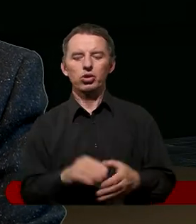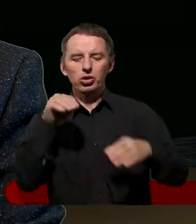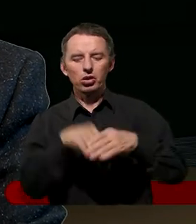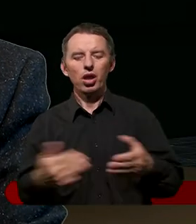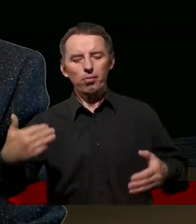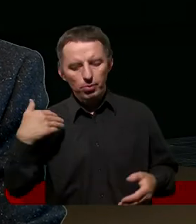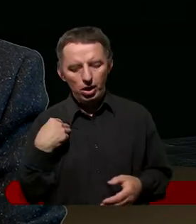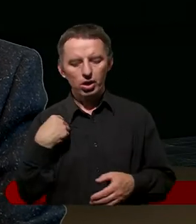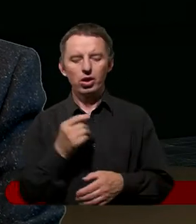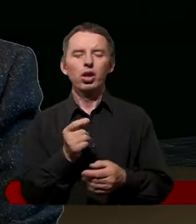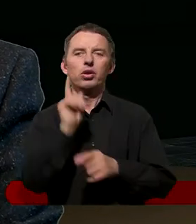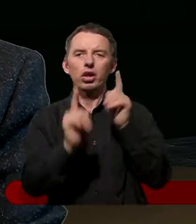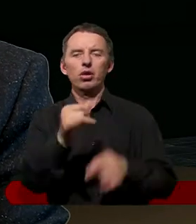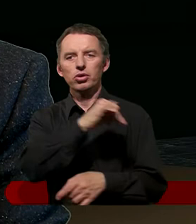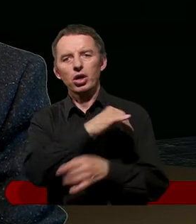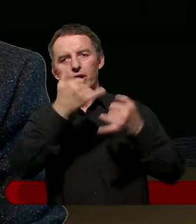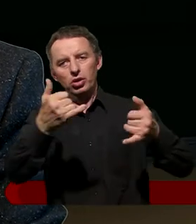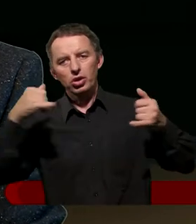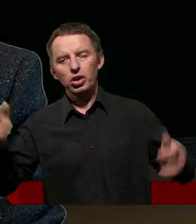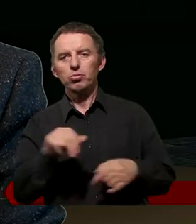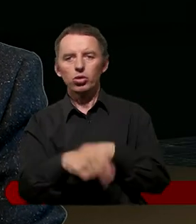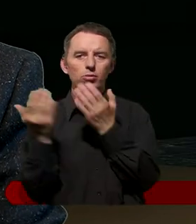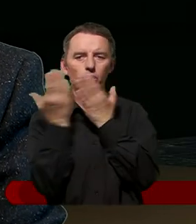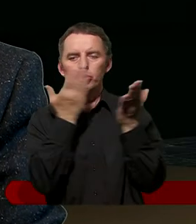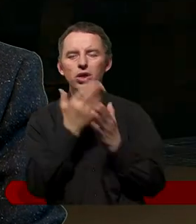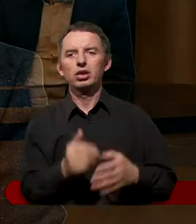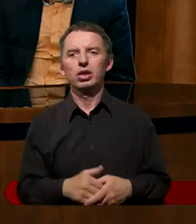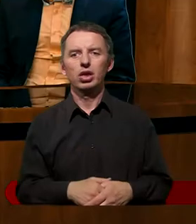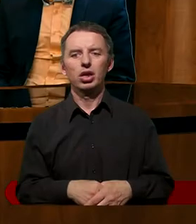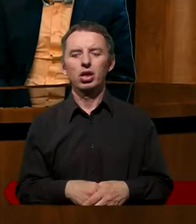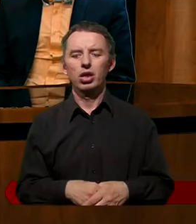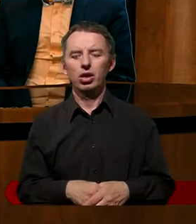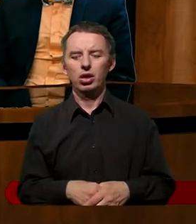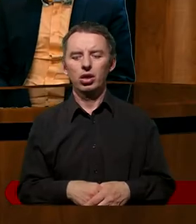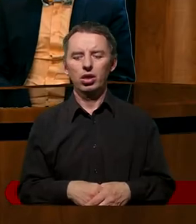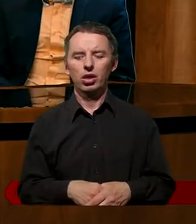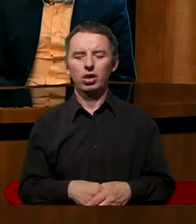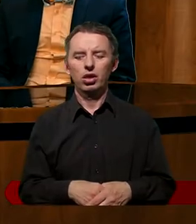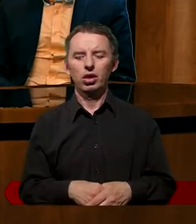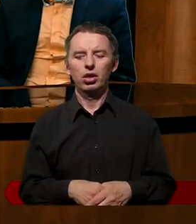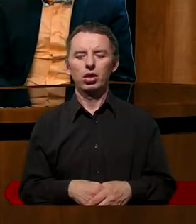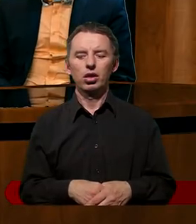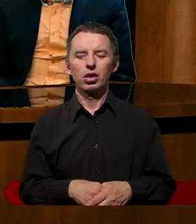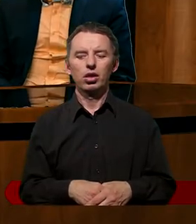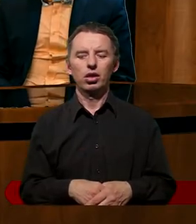byli, żeby czasem grzechy innych nie były im poczytane. Porównajmy, wiemy oczywiście o